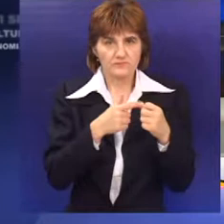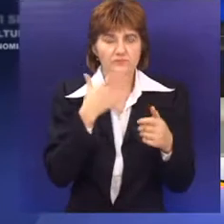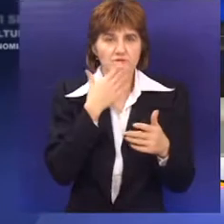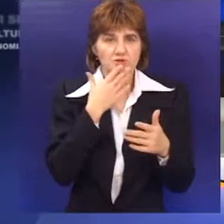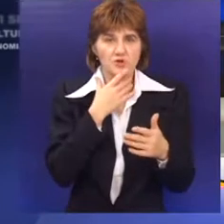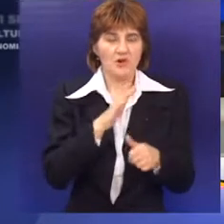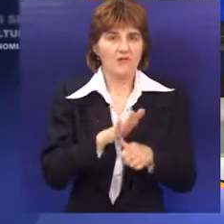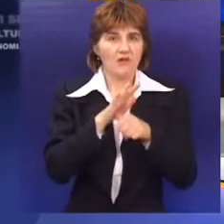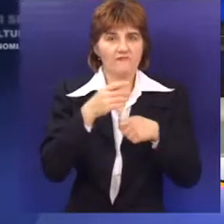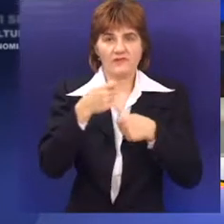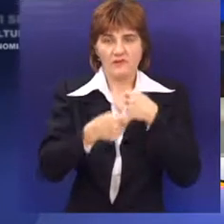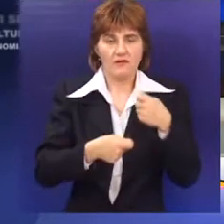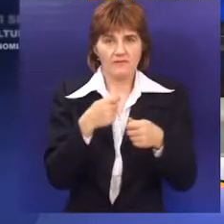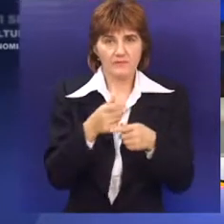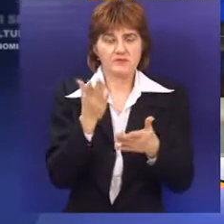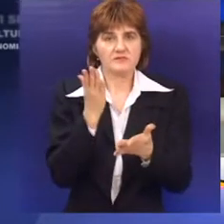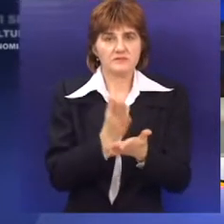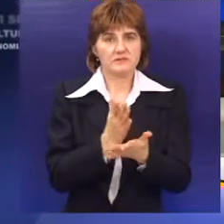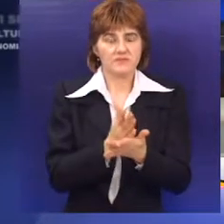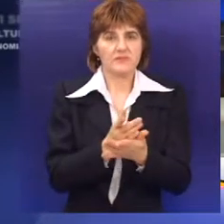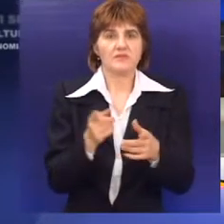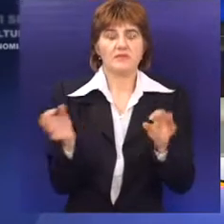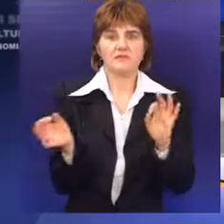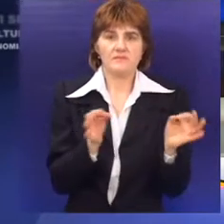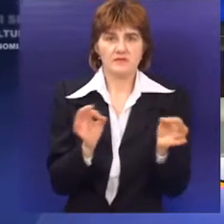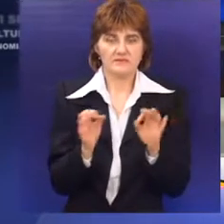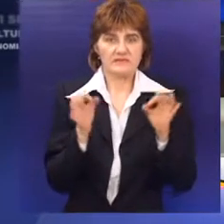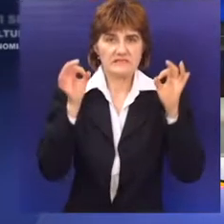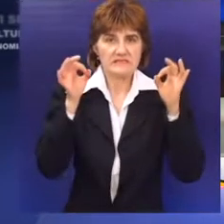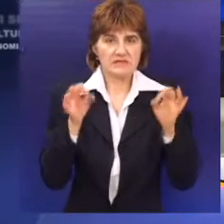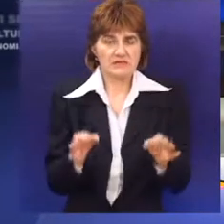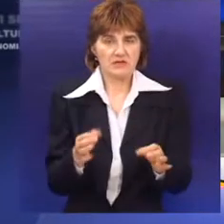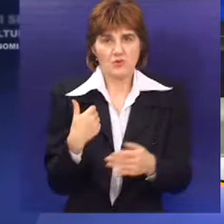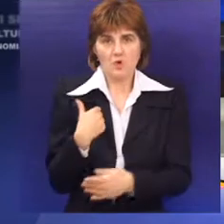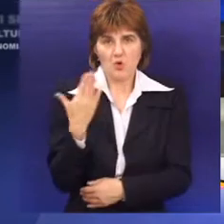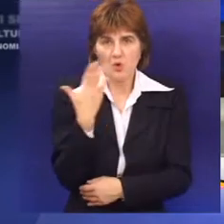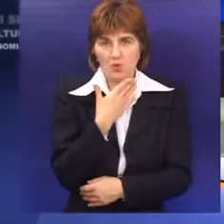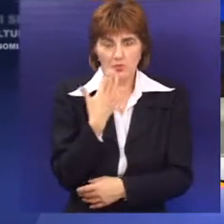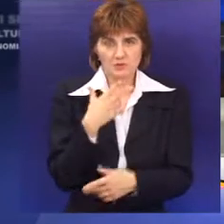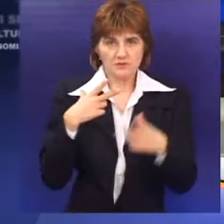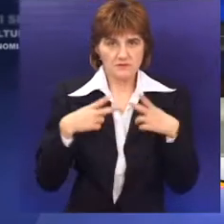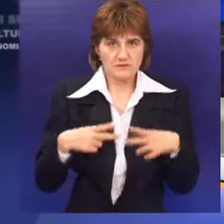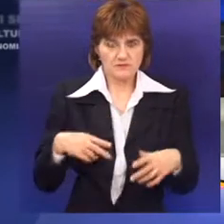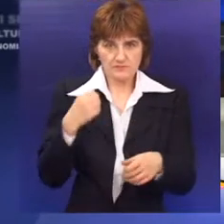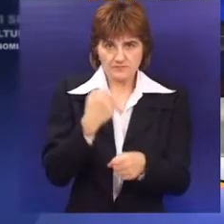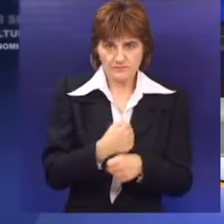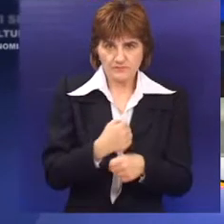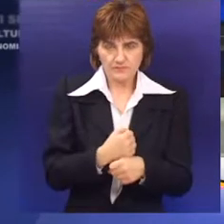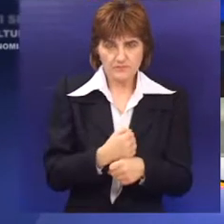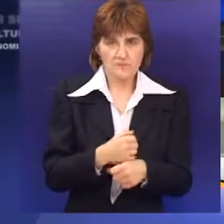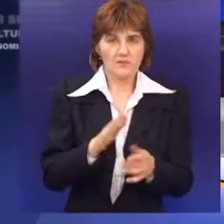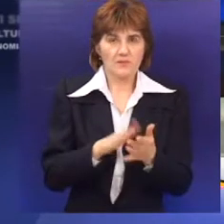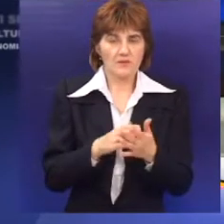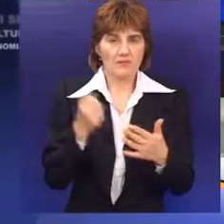programa Škola bez nasilja jeste stvaranje bezbedne i podsticajne sredine za učenje, rad i razvoj. U okviru ovog programa